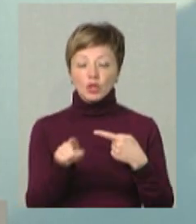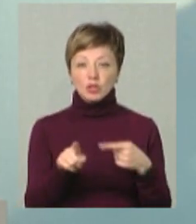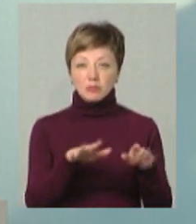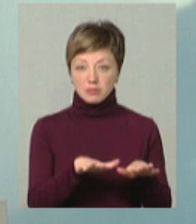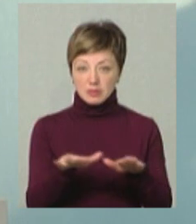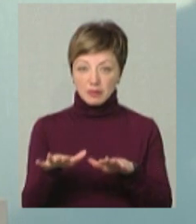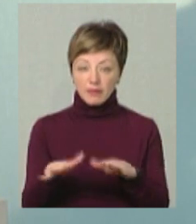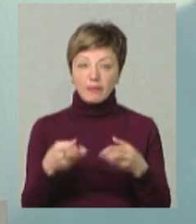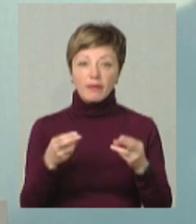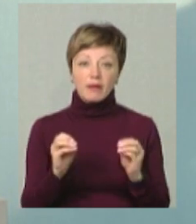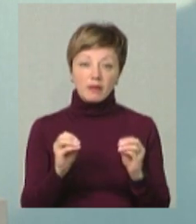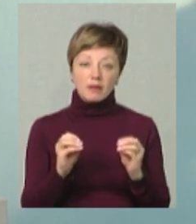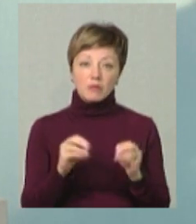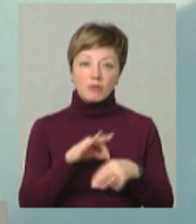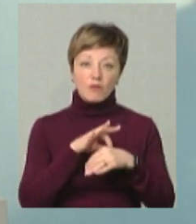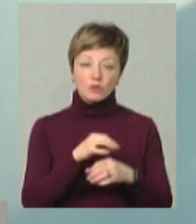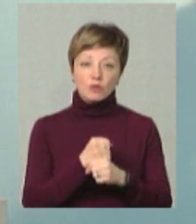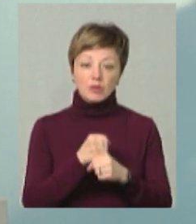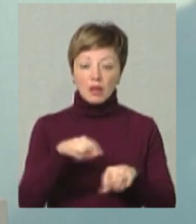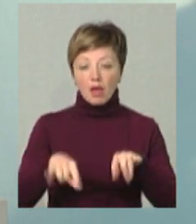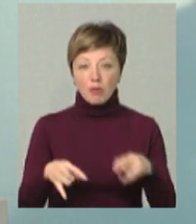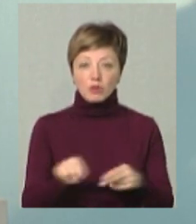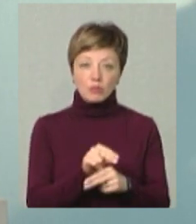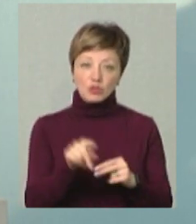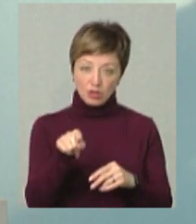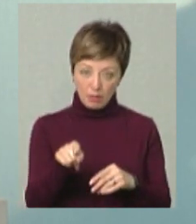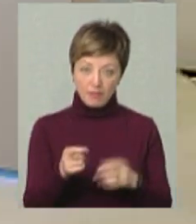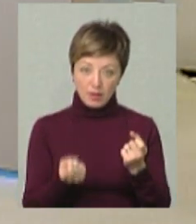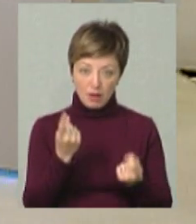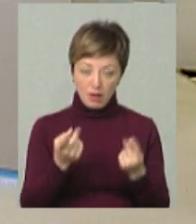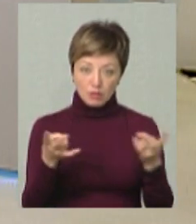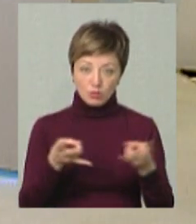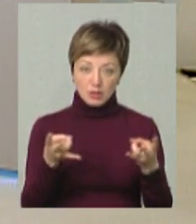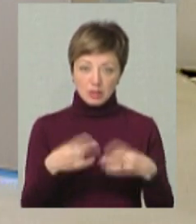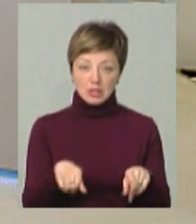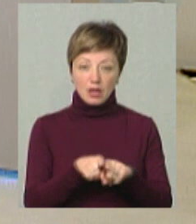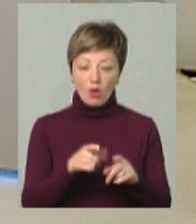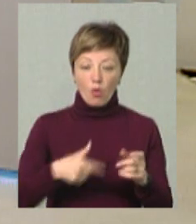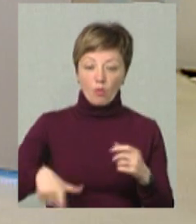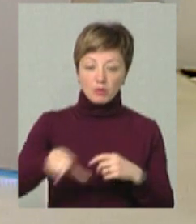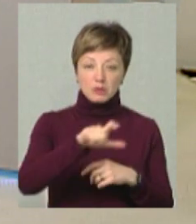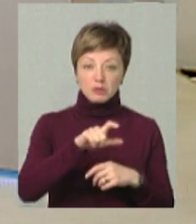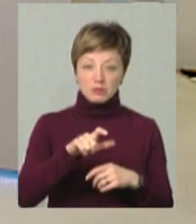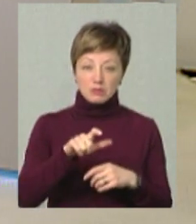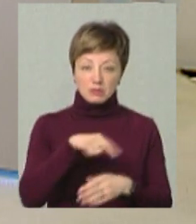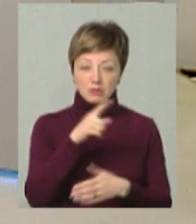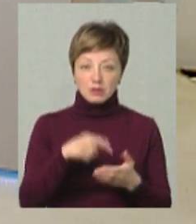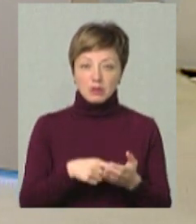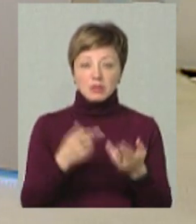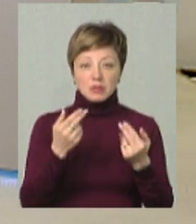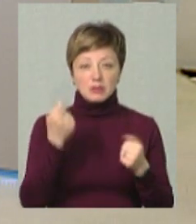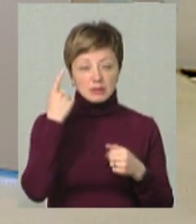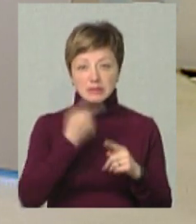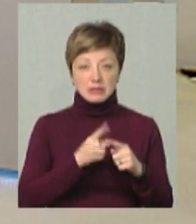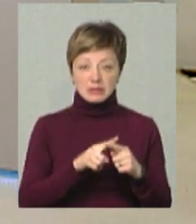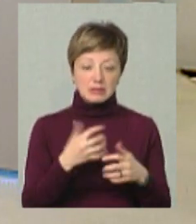де відводиться, де проводяться роботи, ямковий ремонт, чи там виникає необхідність у таких об'їзних шляхів? Ну, ви знаєте, якби, ну, все ж таки, це не